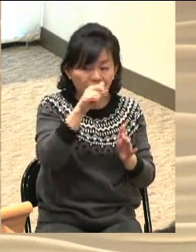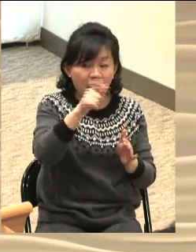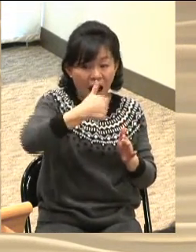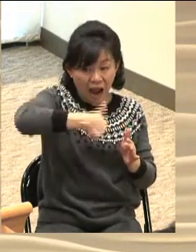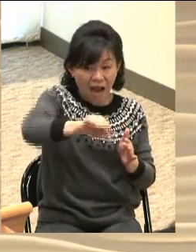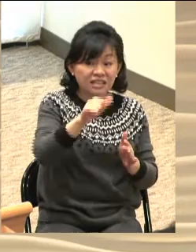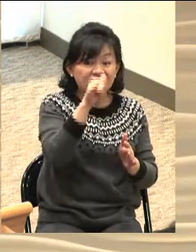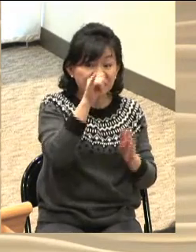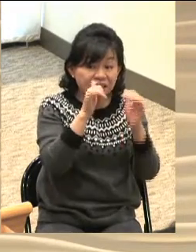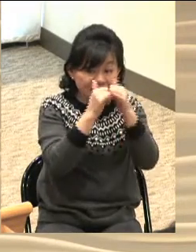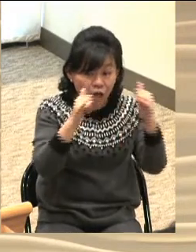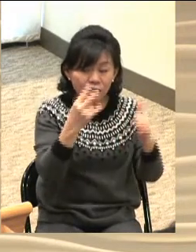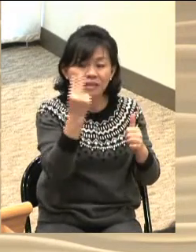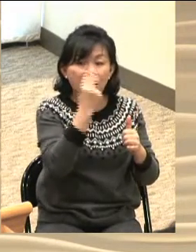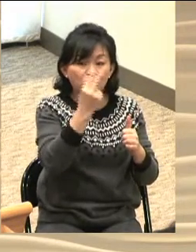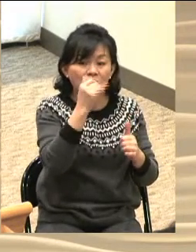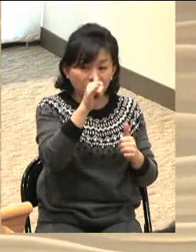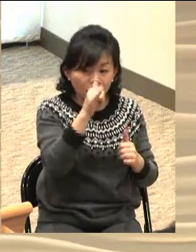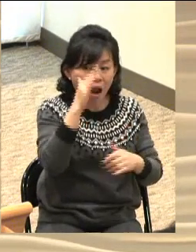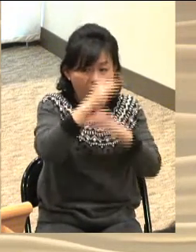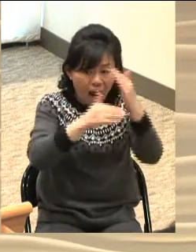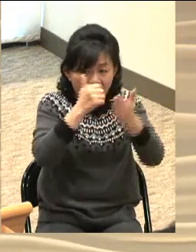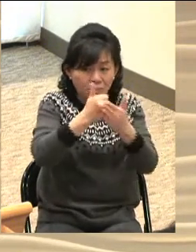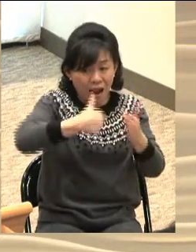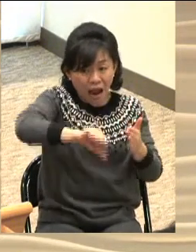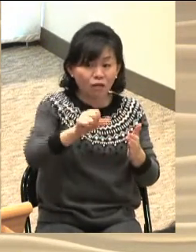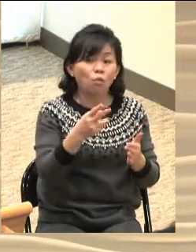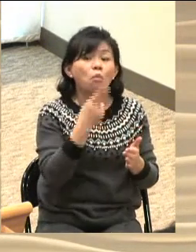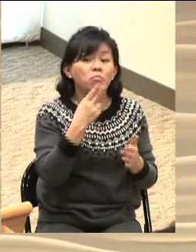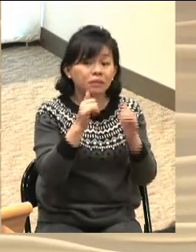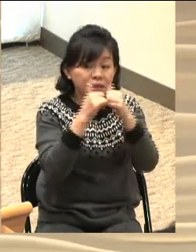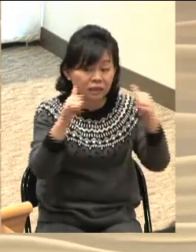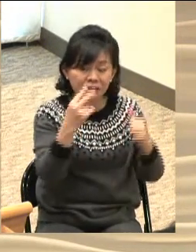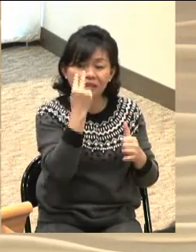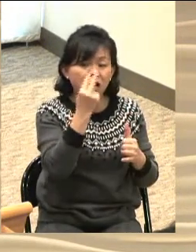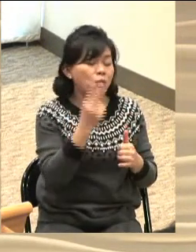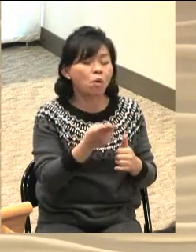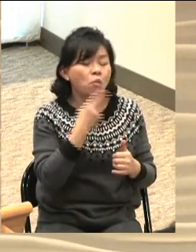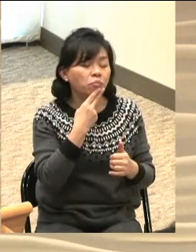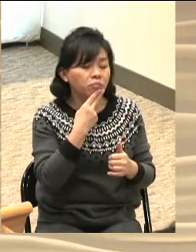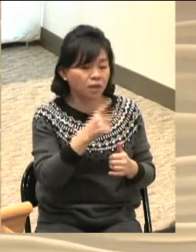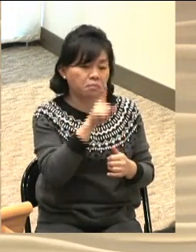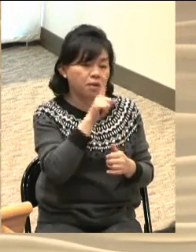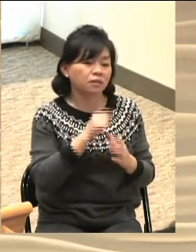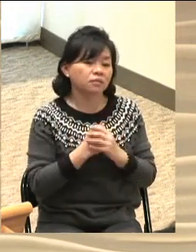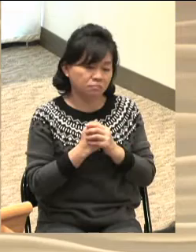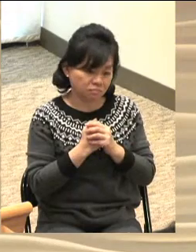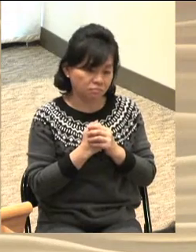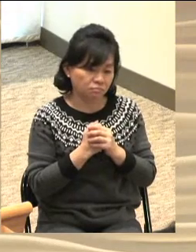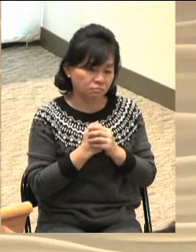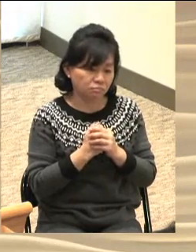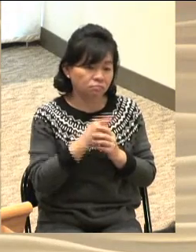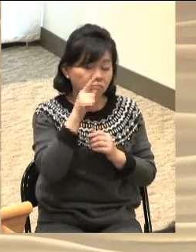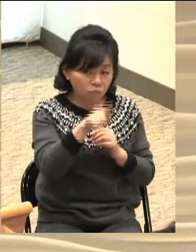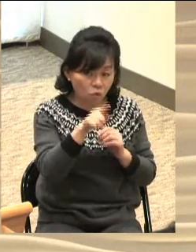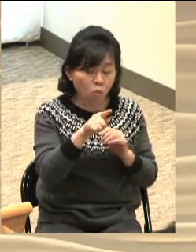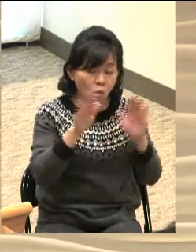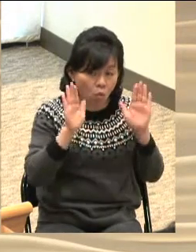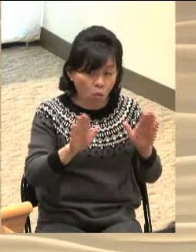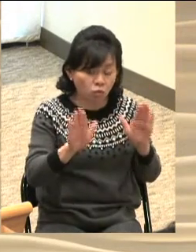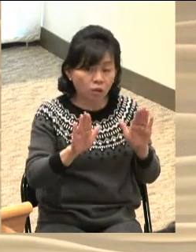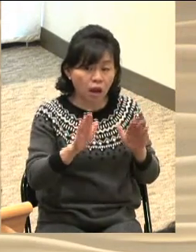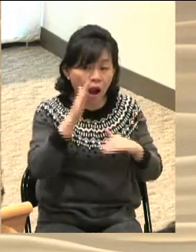생명이 있고 하나님의 아들이 없는 자에게는 생명이 없는이라 이것을 오늘 이